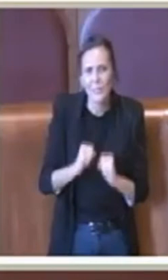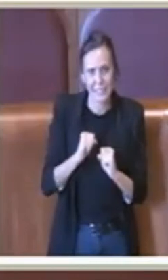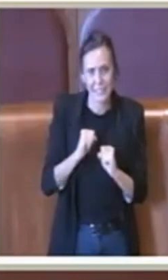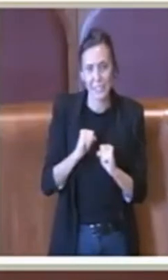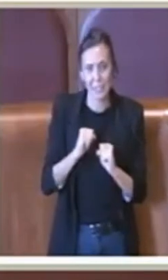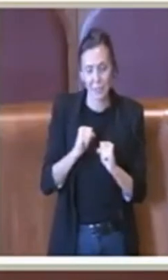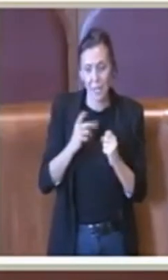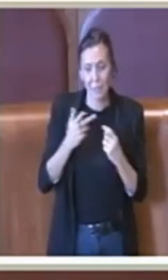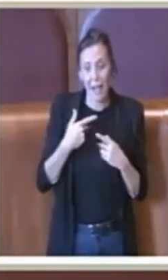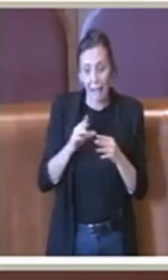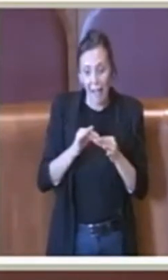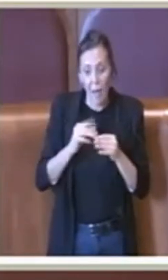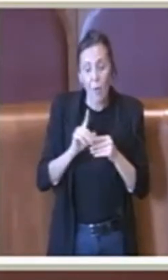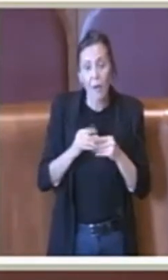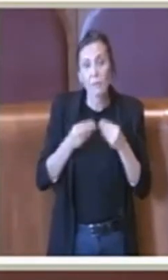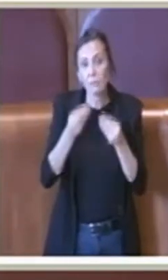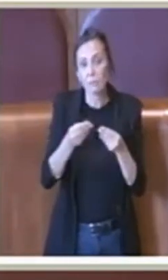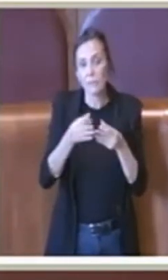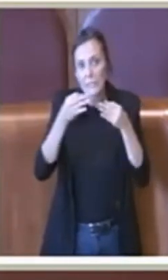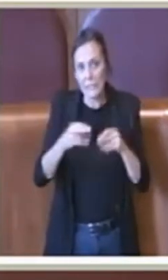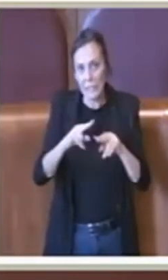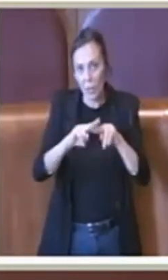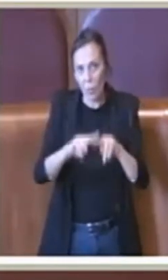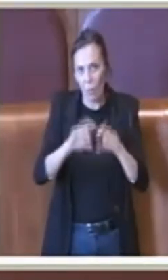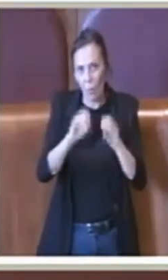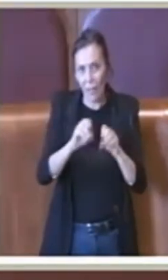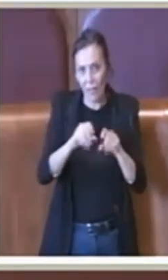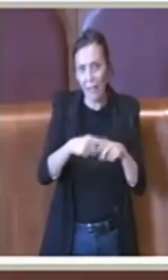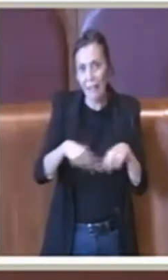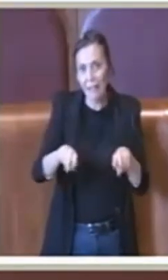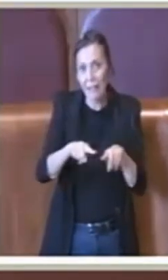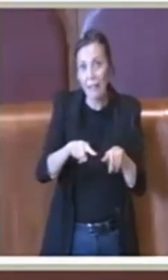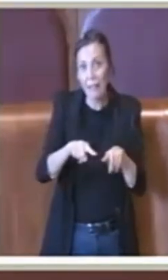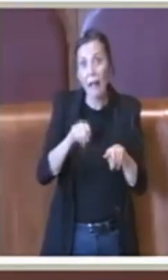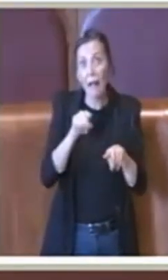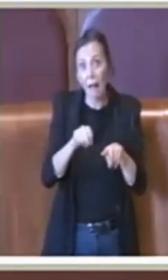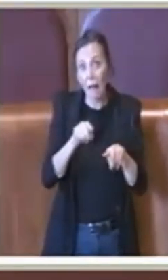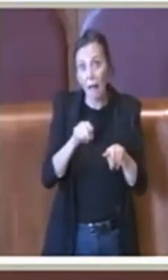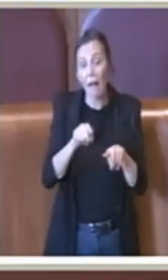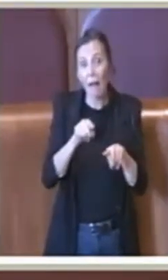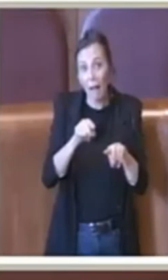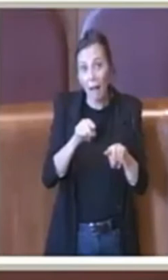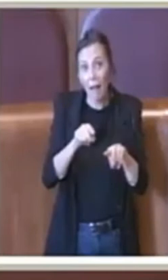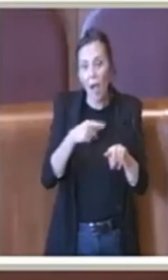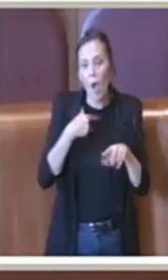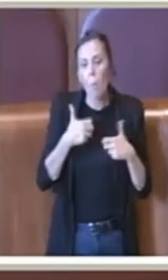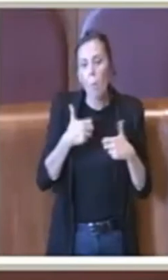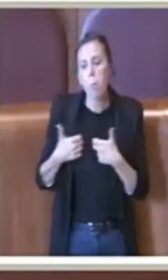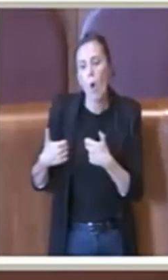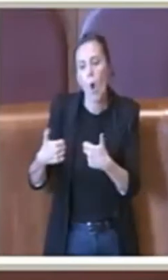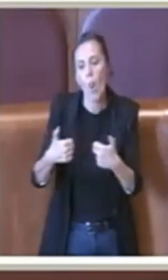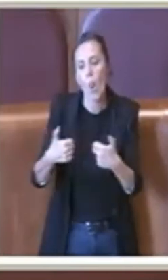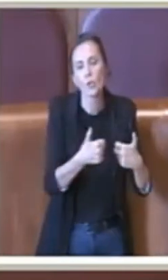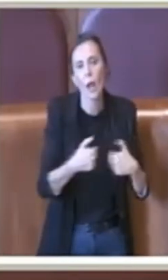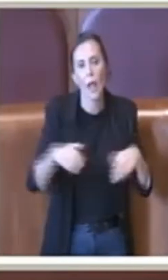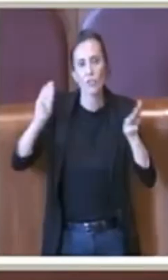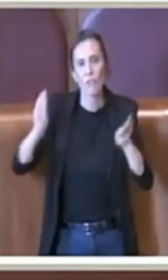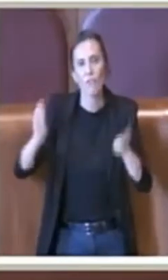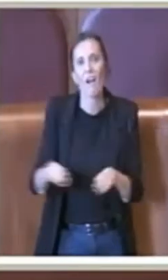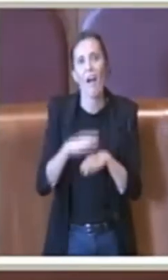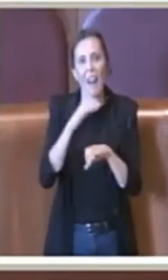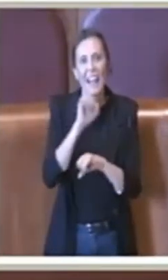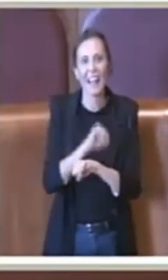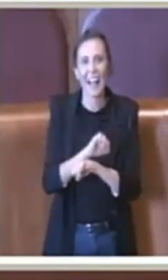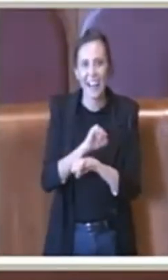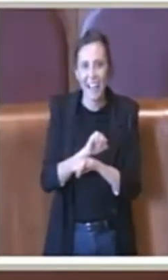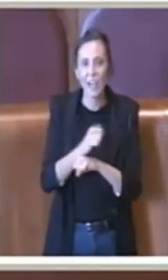messa in sicurezza, rispetto anche a questo noi stiamo portando avanti il monitoraggio ambientale della Valle Galeria con